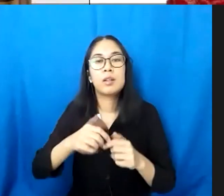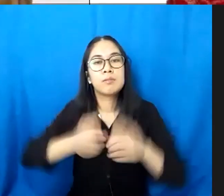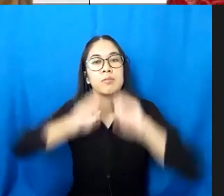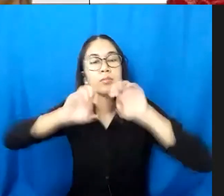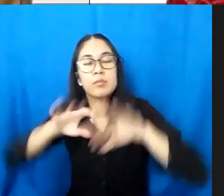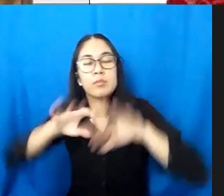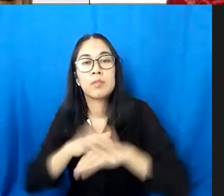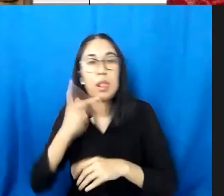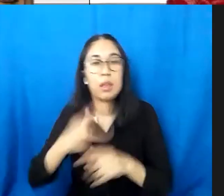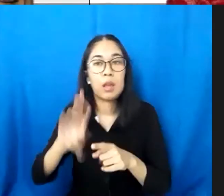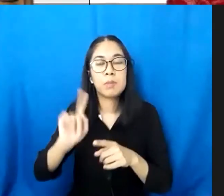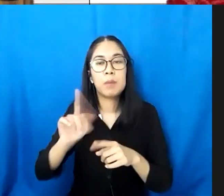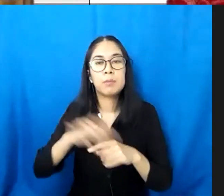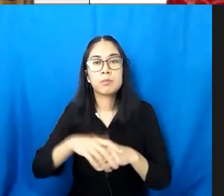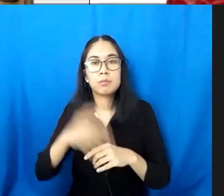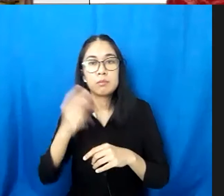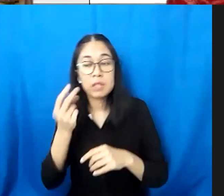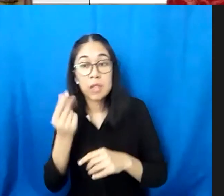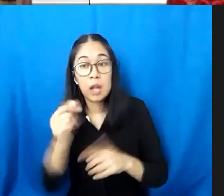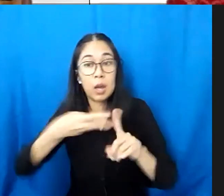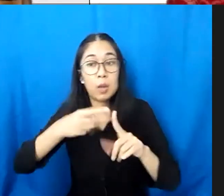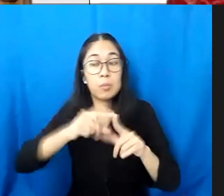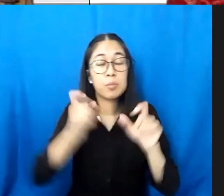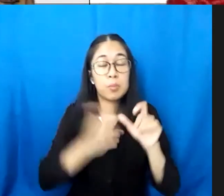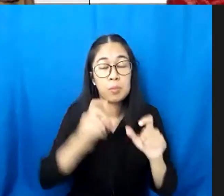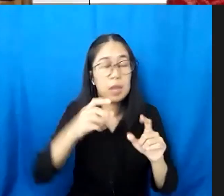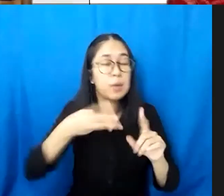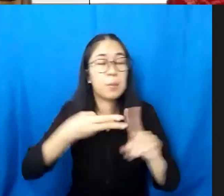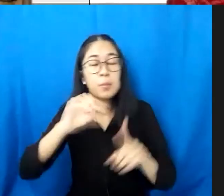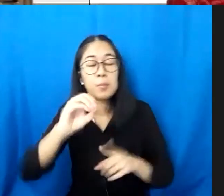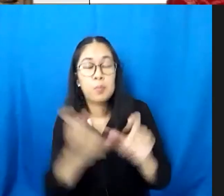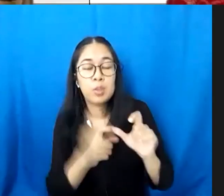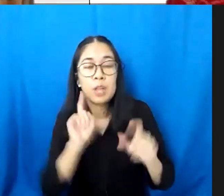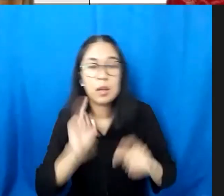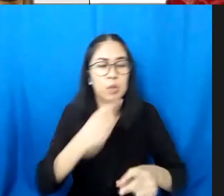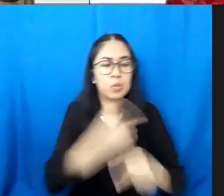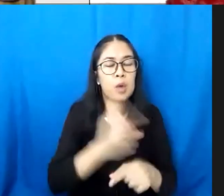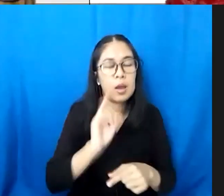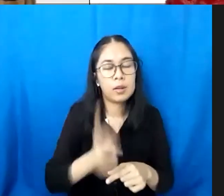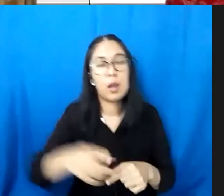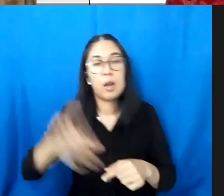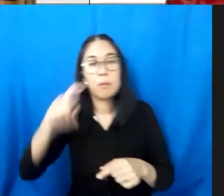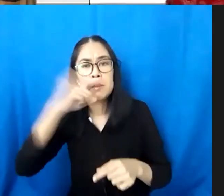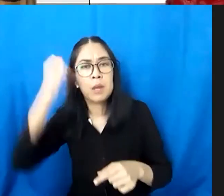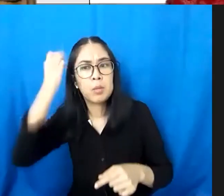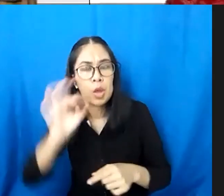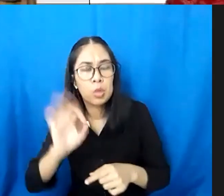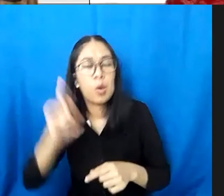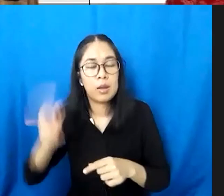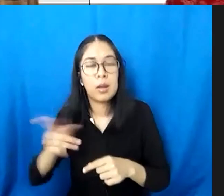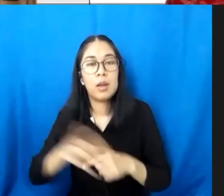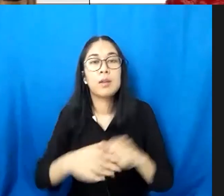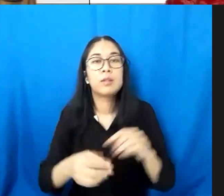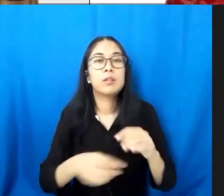ada dana bos ada guru ada murid ada orang tua ada waktu ada masalah banyak